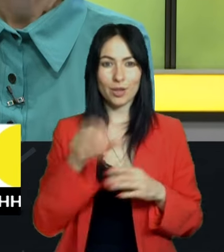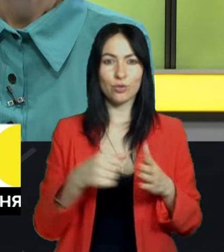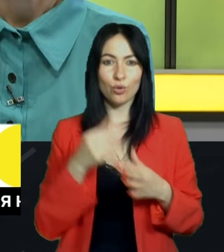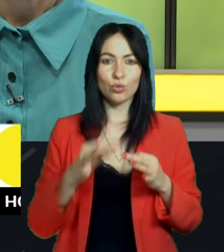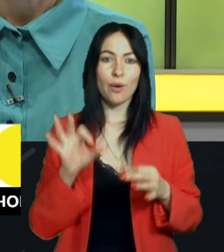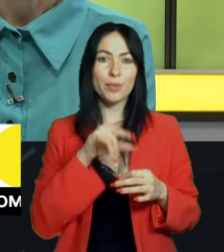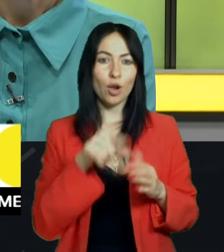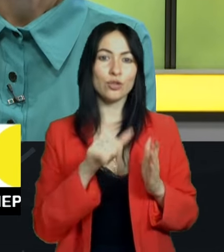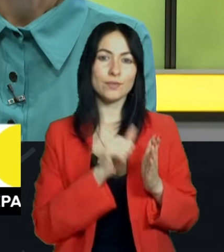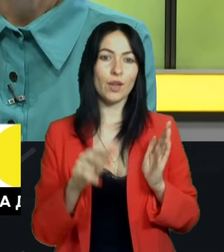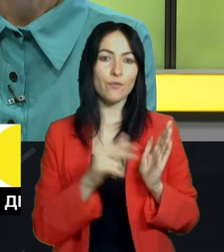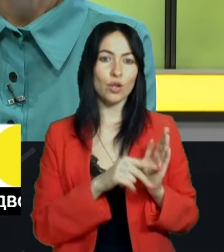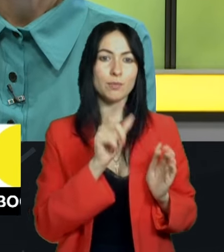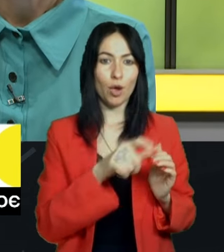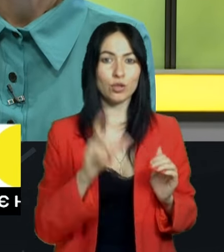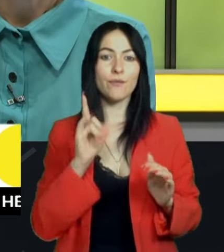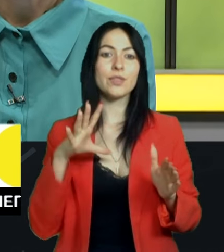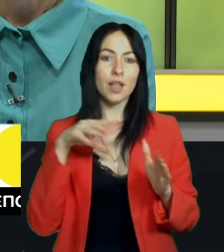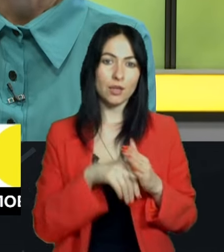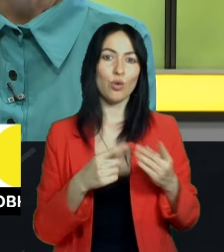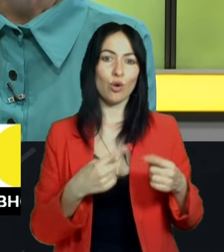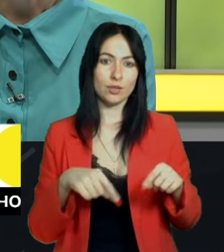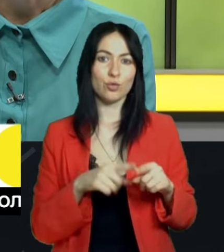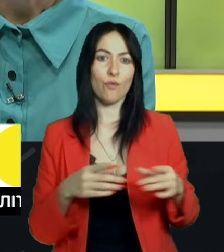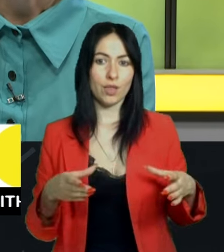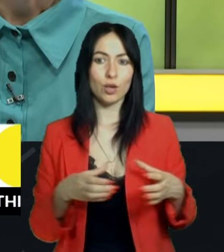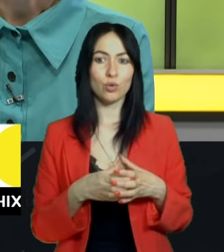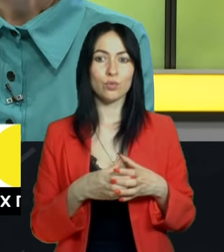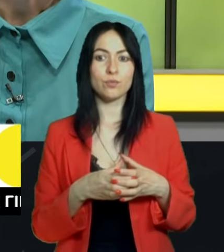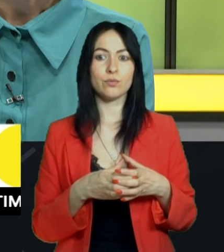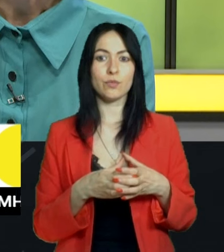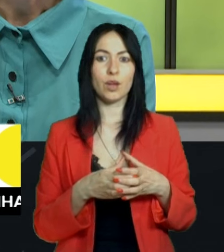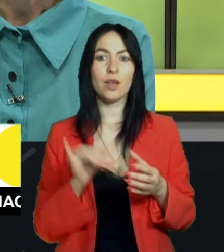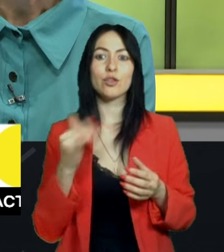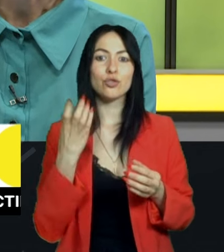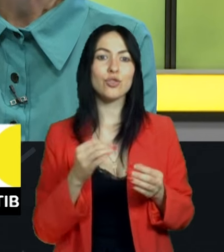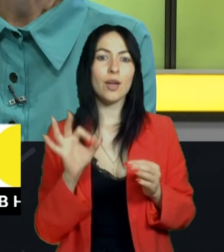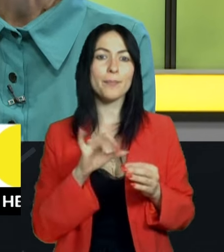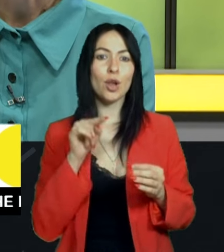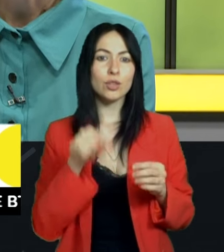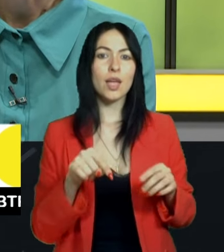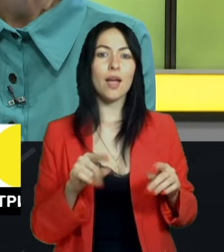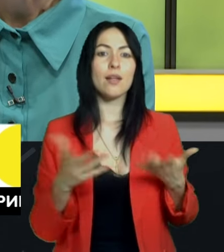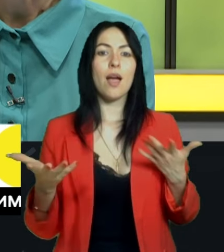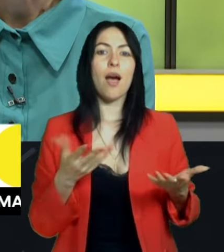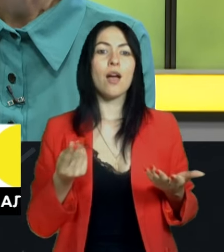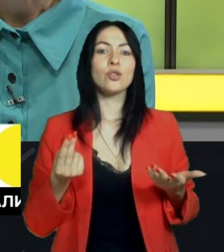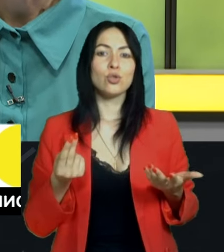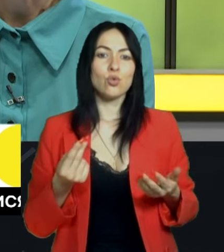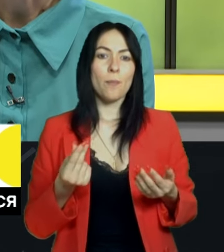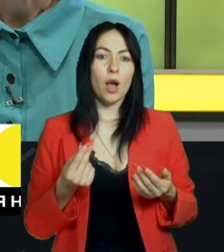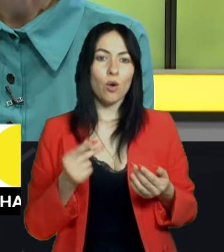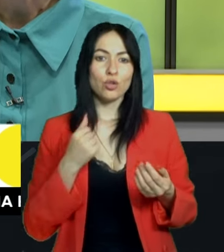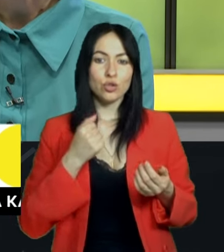осіб у складі організованих груп. І ще стосовно того, яка ж сума коштів завдяки такому